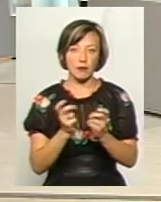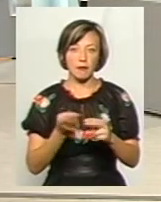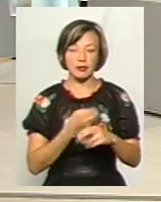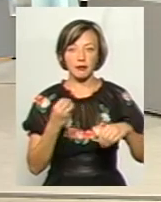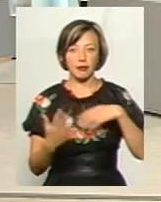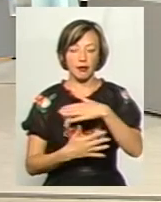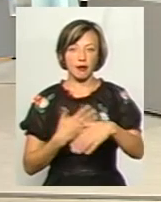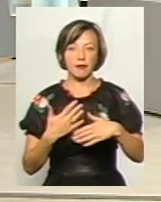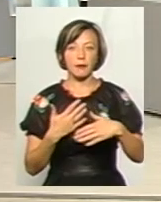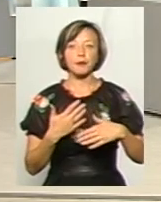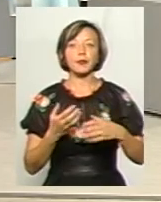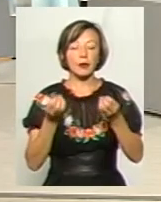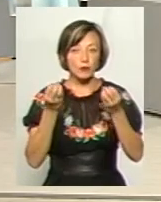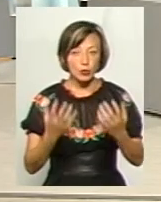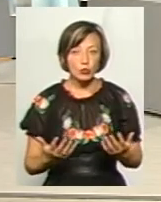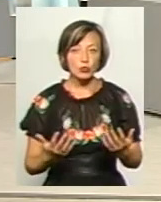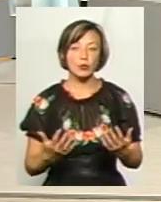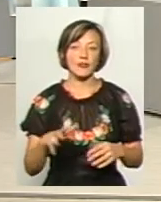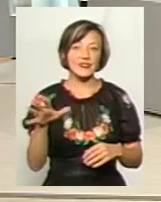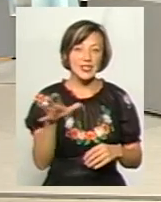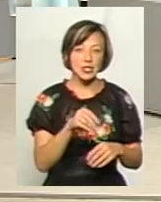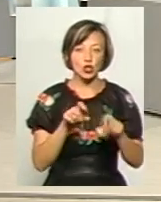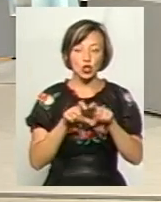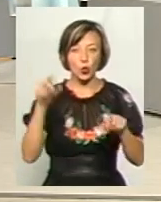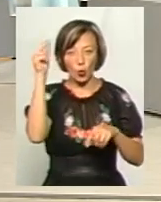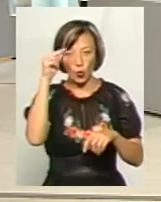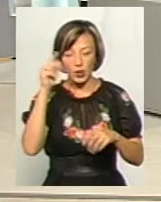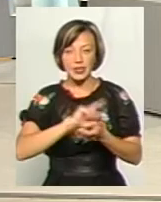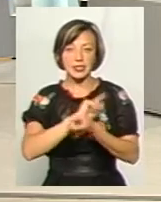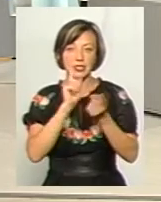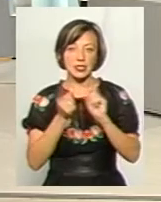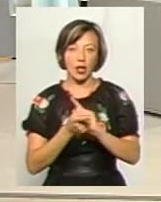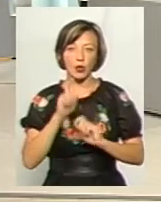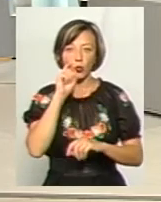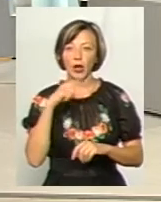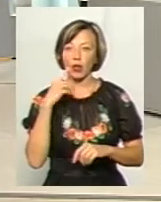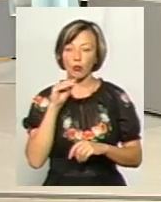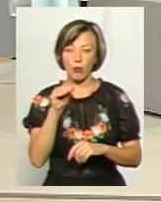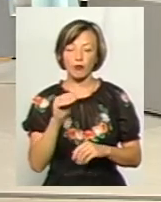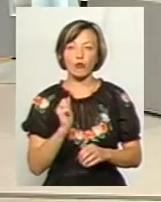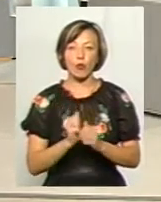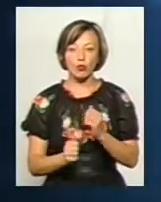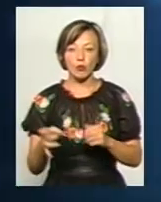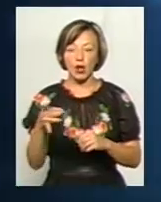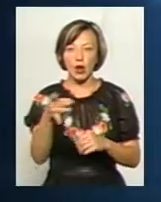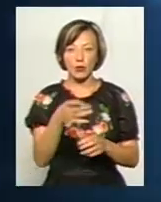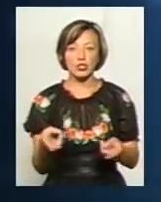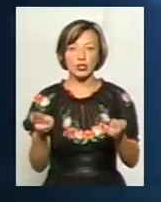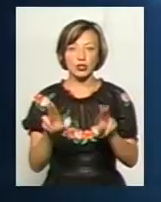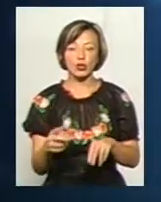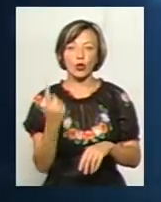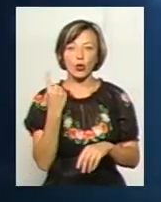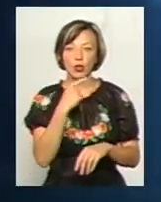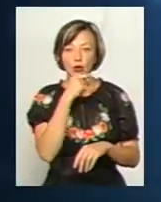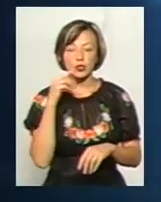скандалів. Тому що просто всі школи стали україномовними. В кожному мікрорайоні залишилася одна